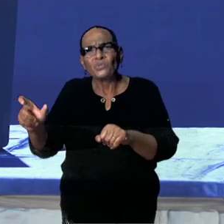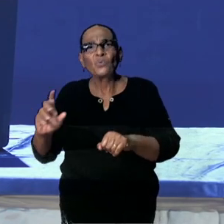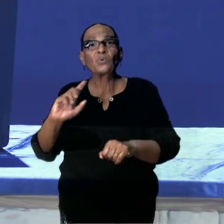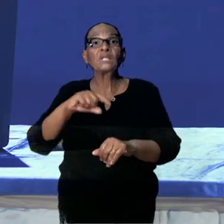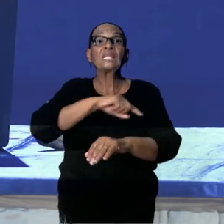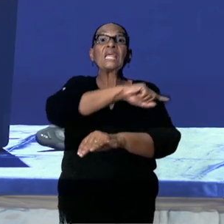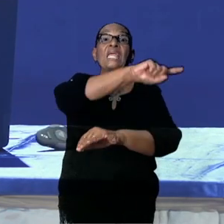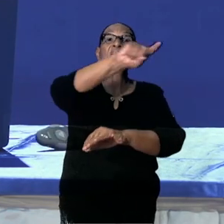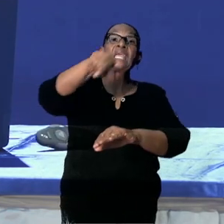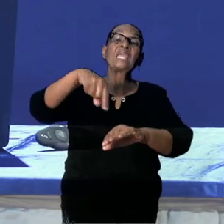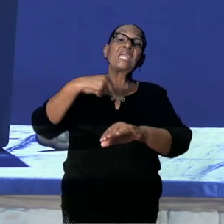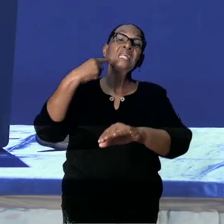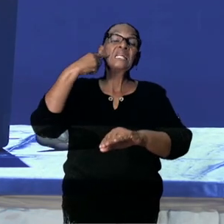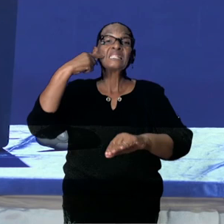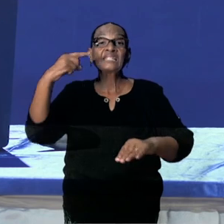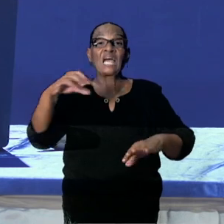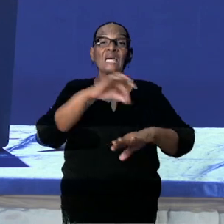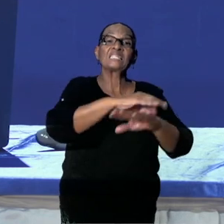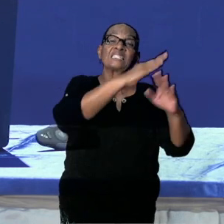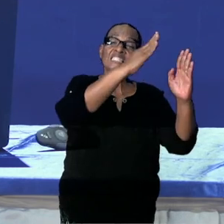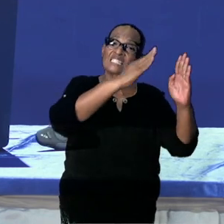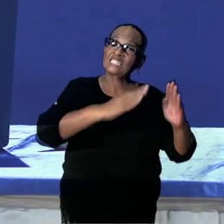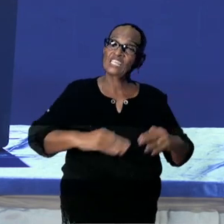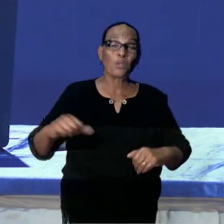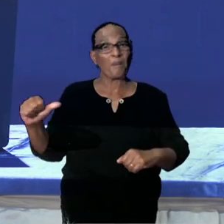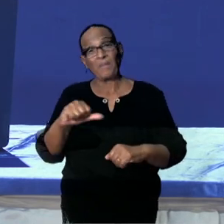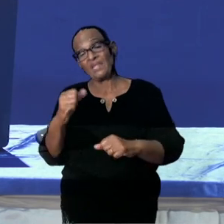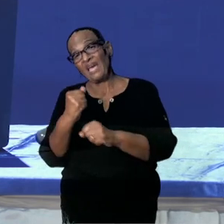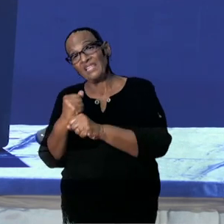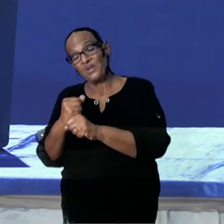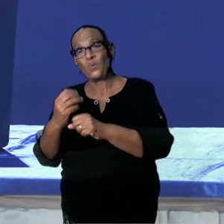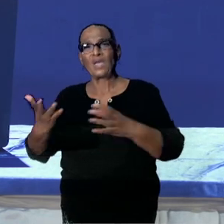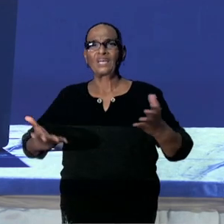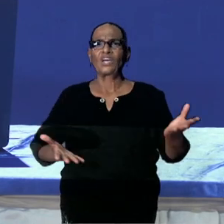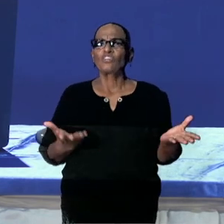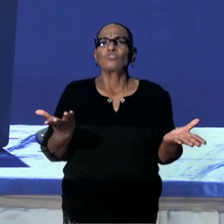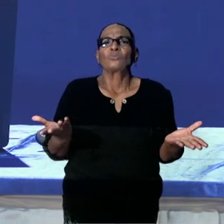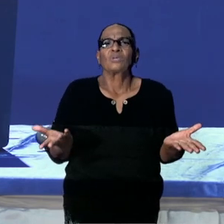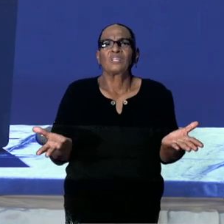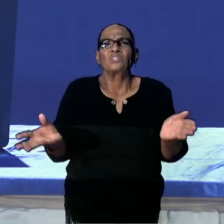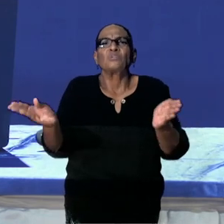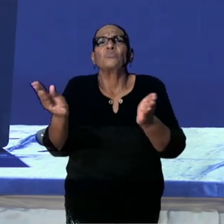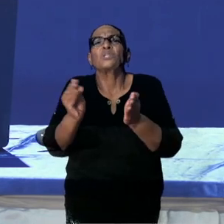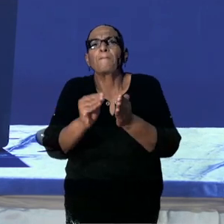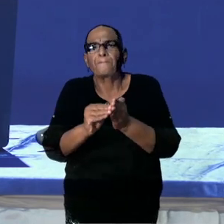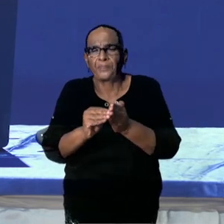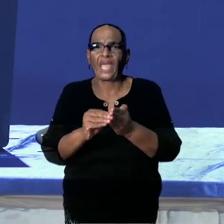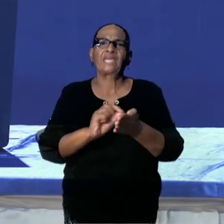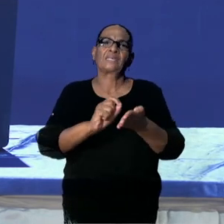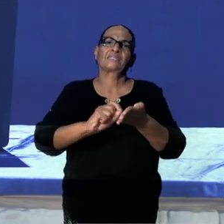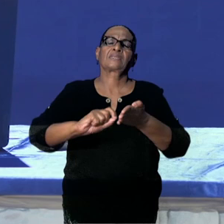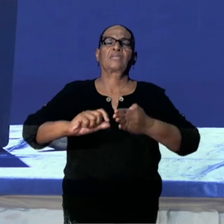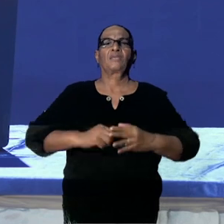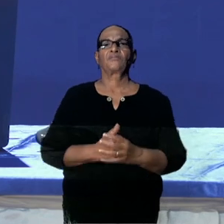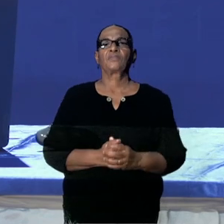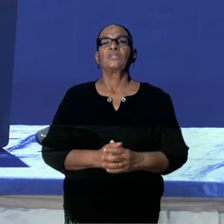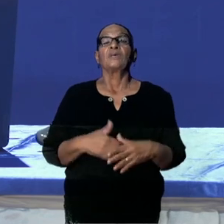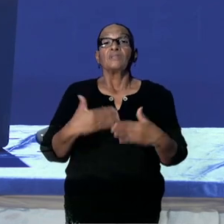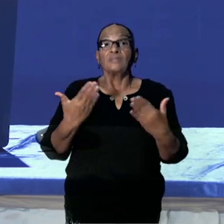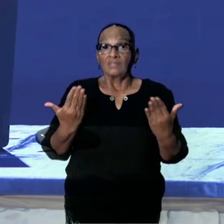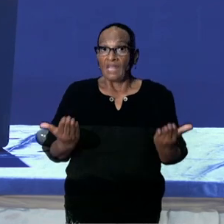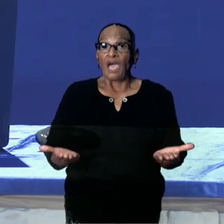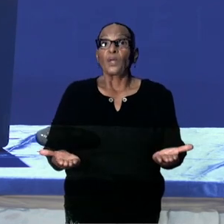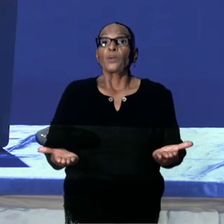dag bezig zijn in het ziekenhuis, met patiënten, met andere dingen, dat ze ook dit erbij accuraat moeten bijhouden. Vandaar we